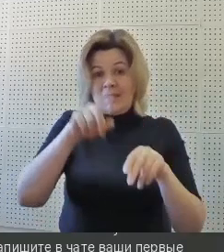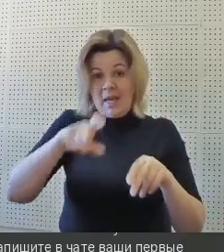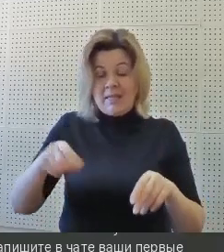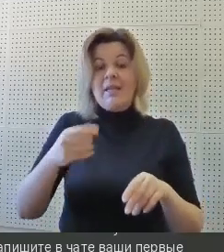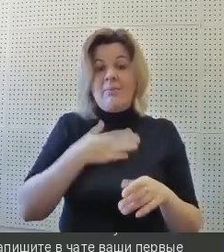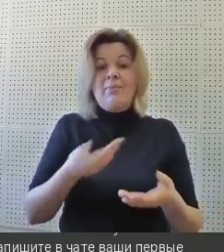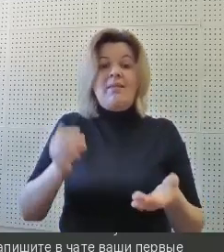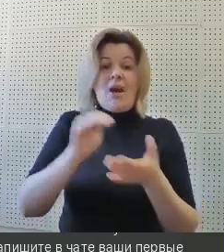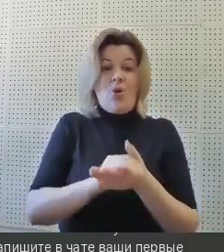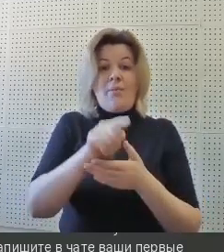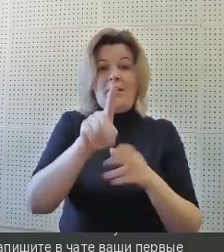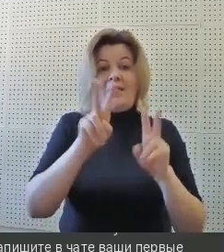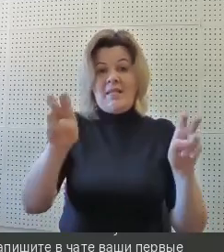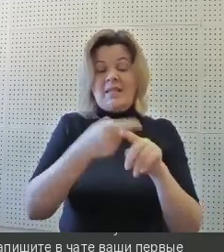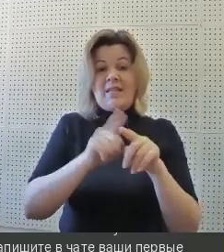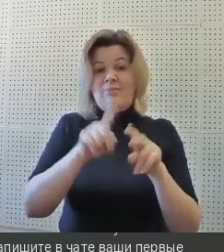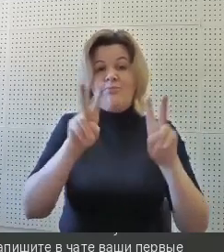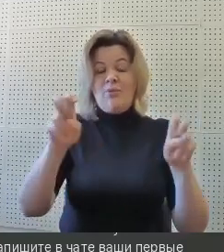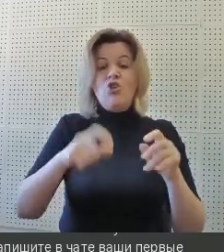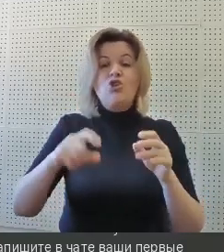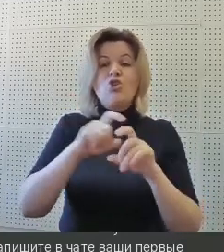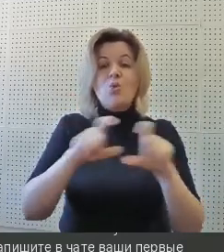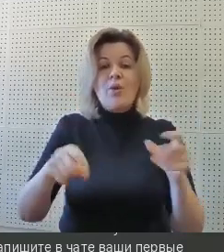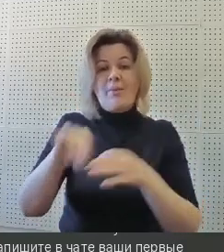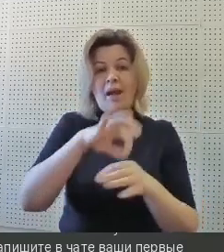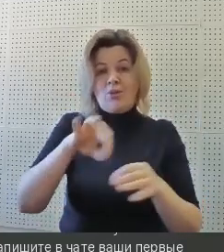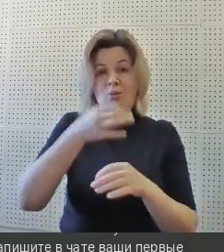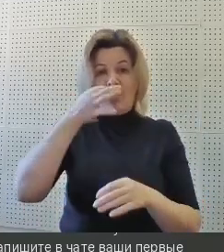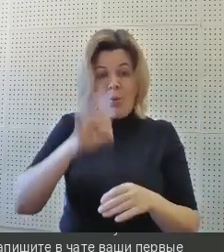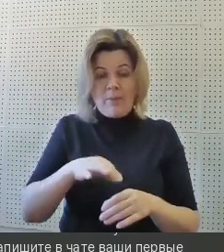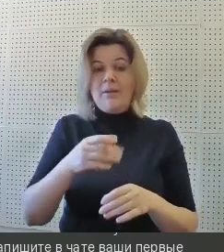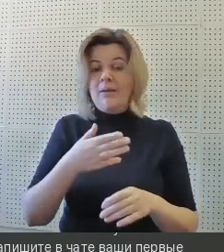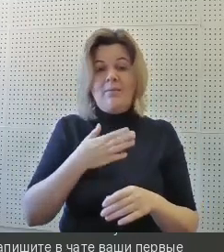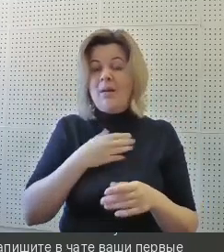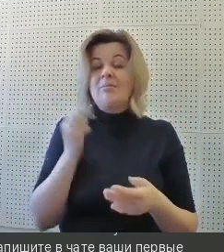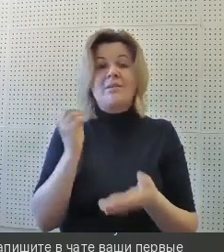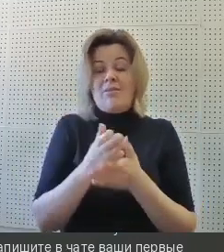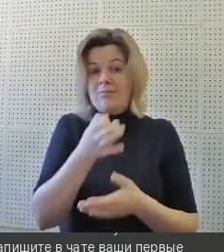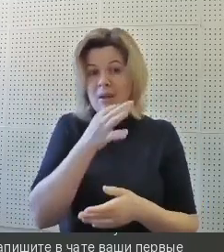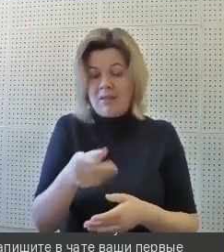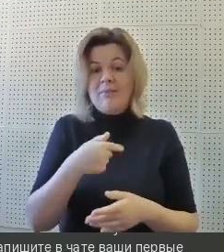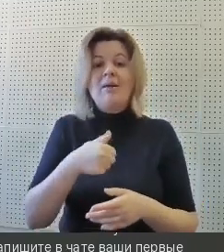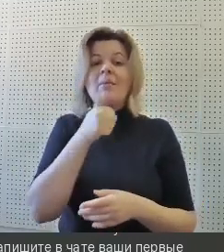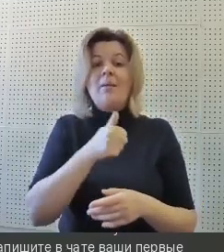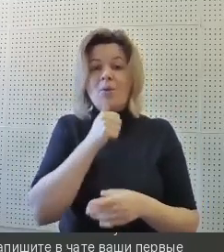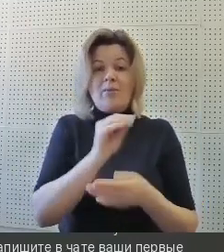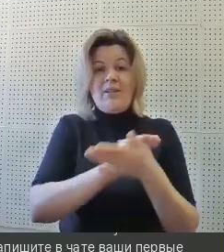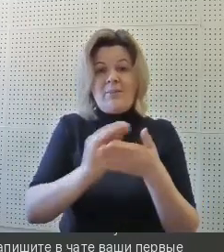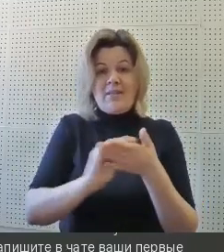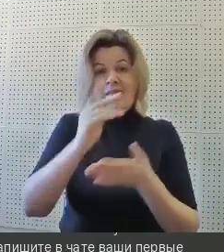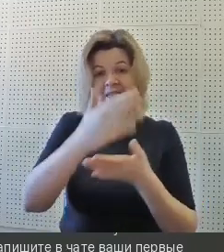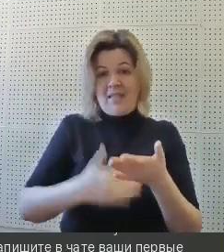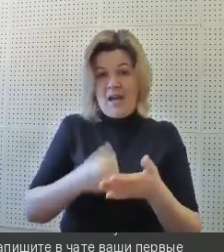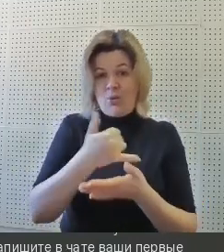Икра, и мы с этим инструментом познакомились. Мы сразу в него влюбились, потому что мы сами попробовали составить сценарий урока. Точно так же